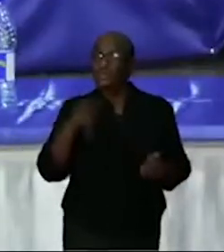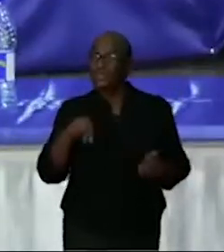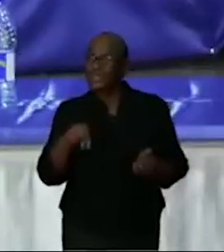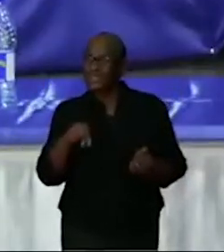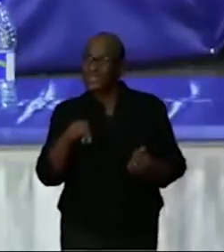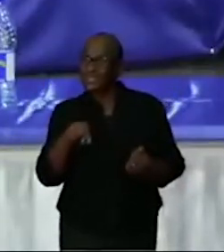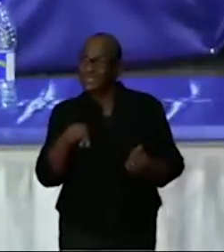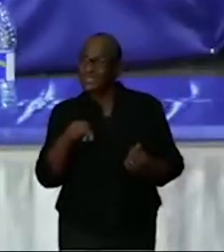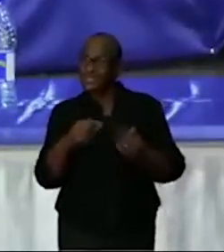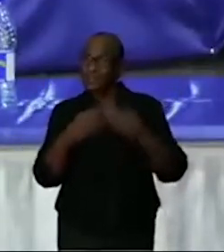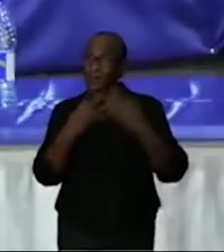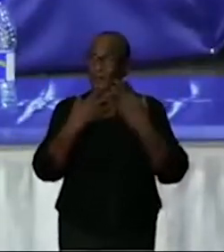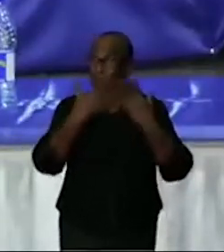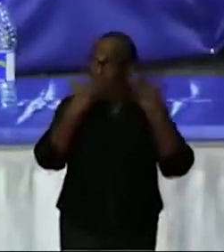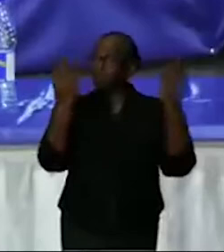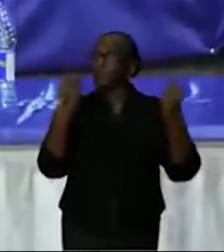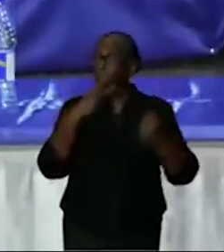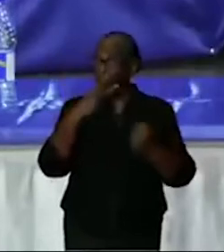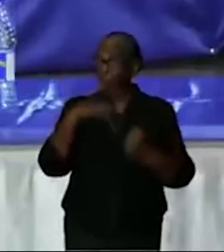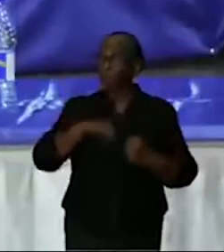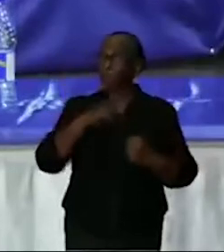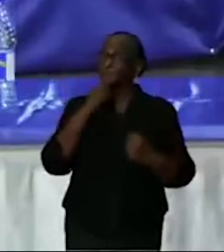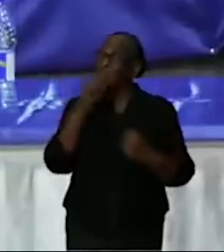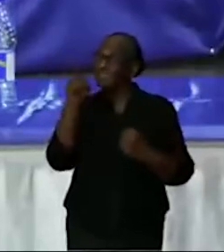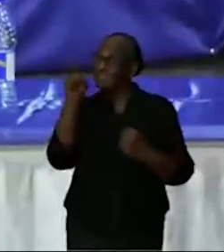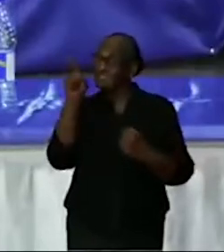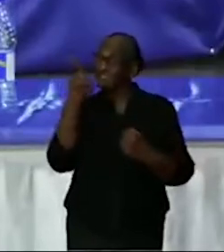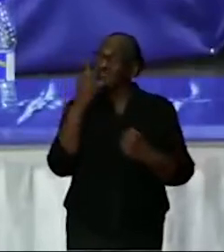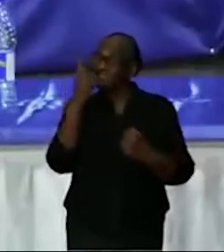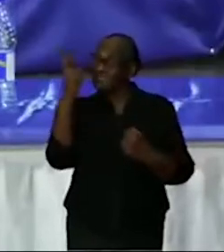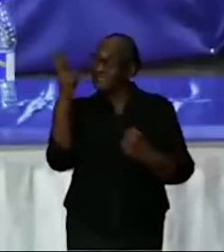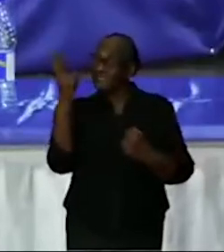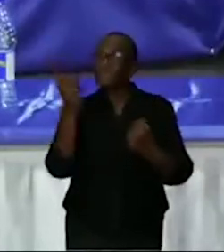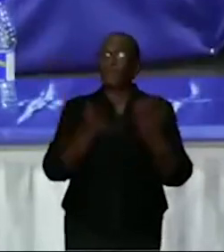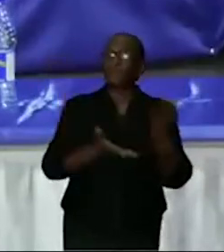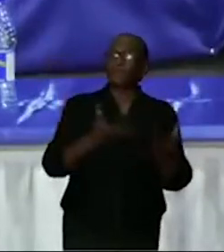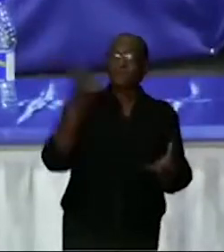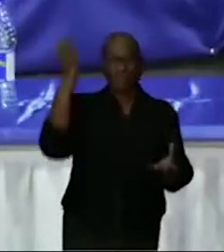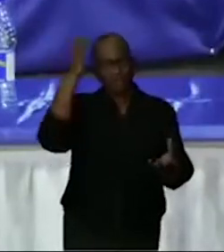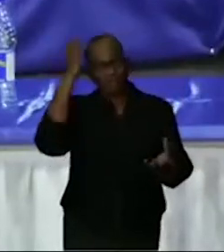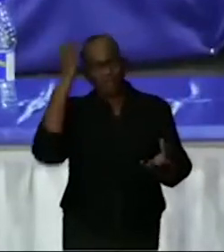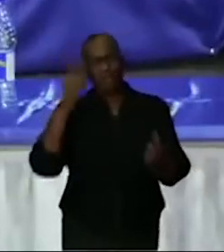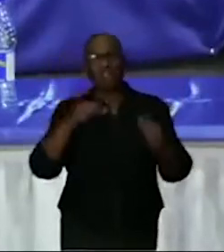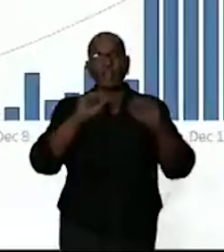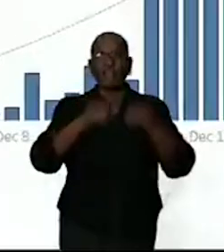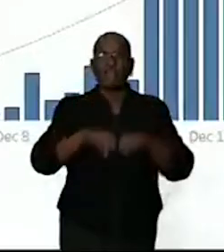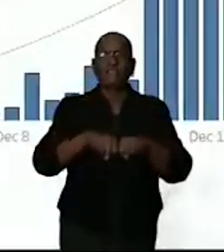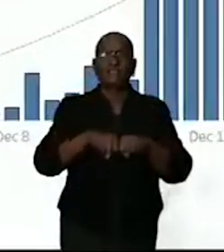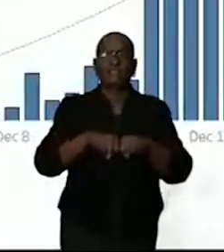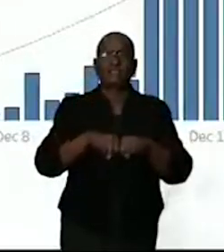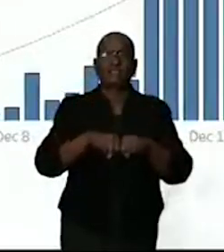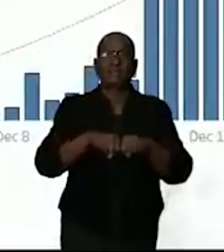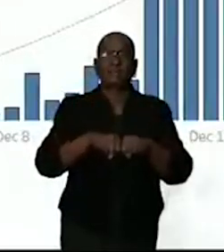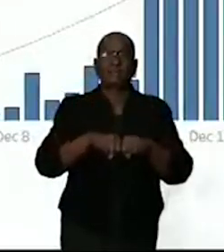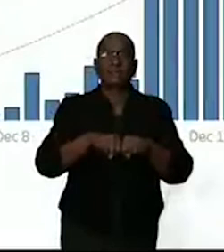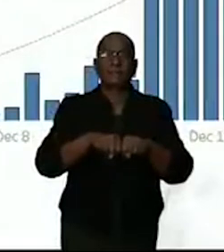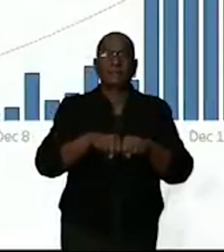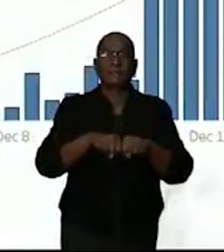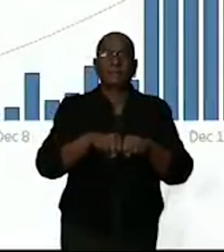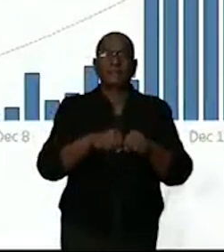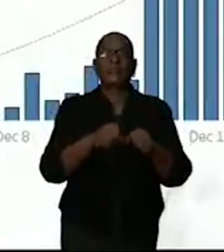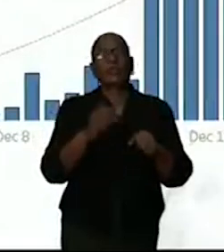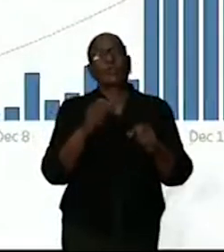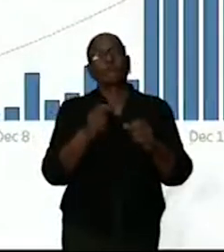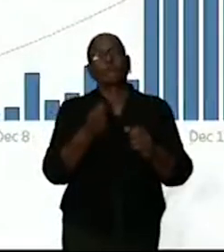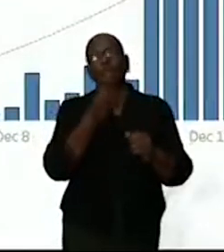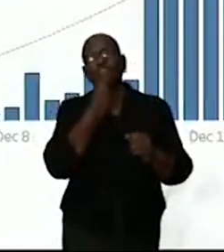Dit beeld wat u nu ziet is dus het beeld van gevallen vastgesteld op de